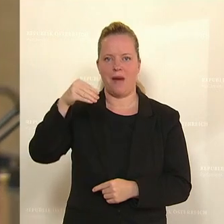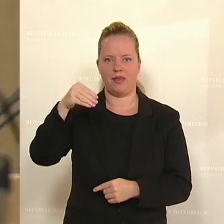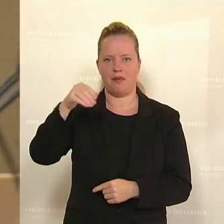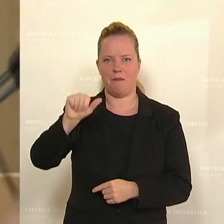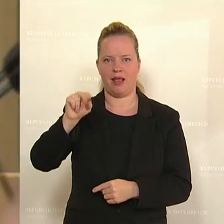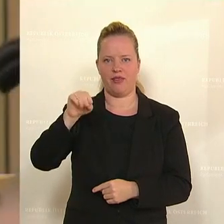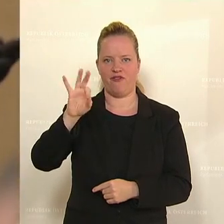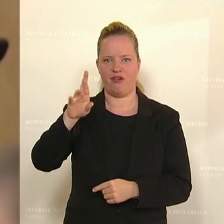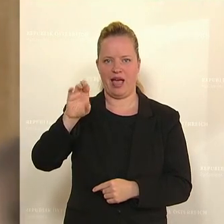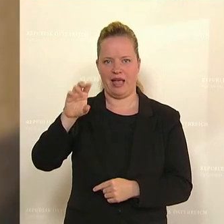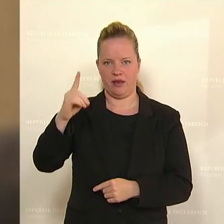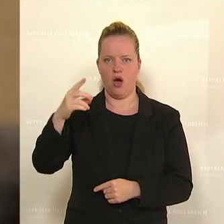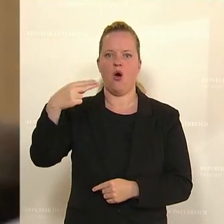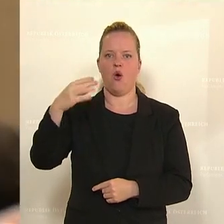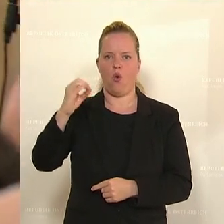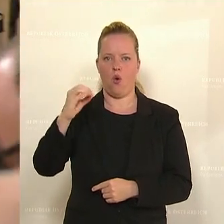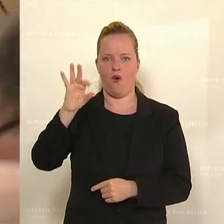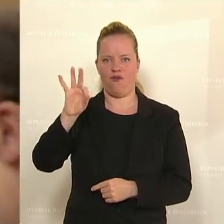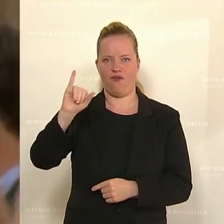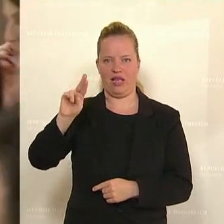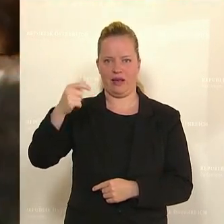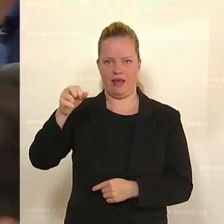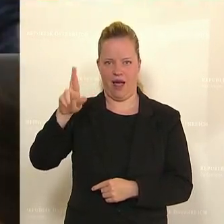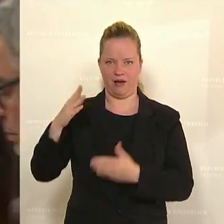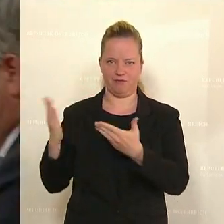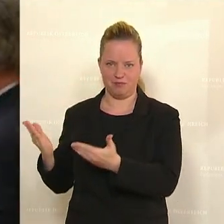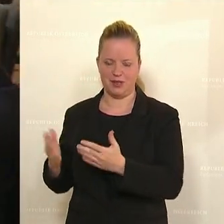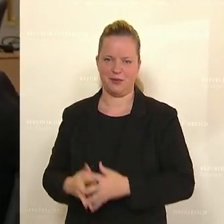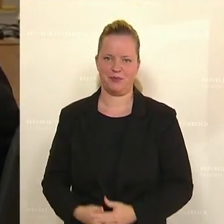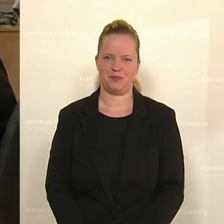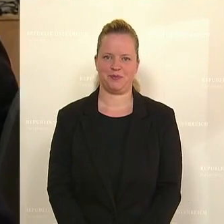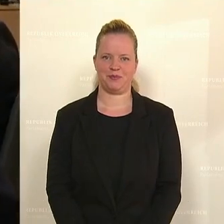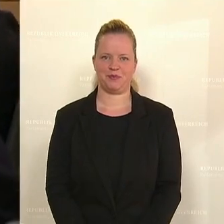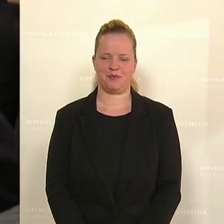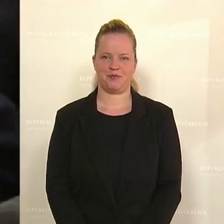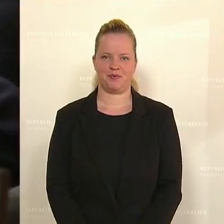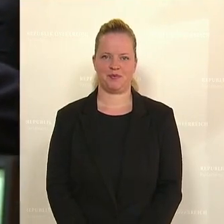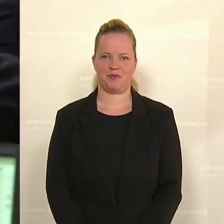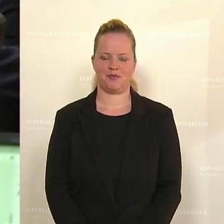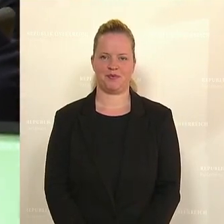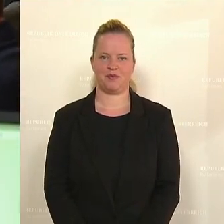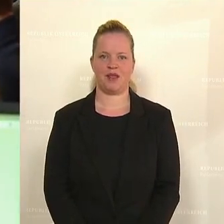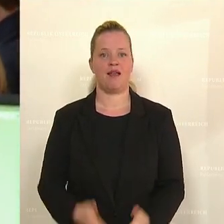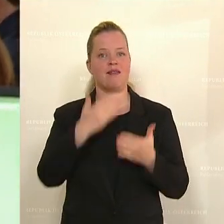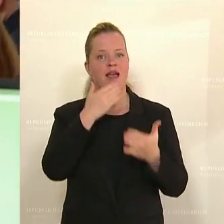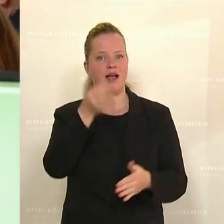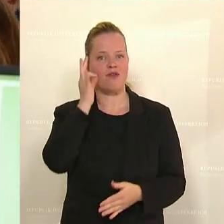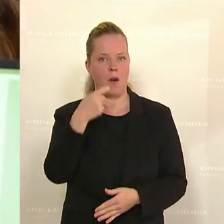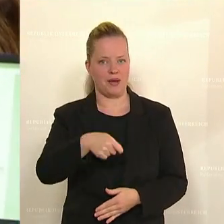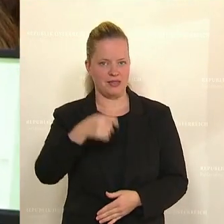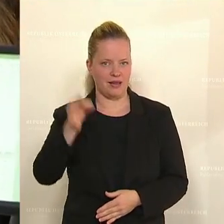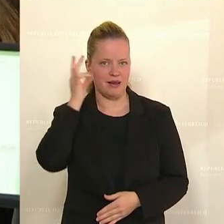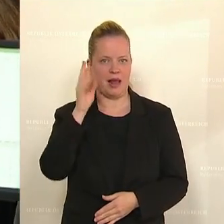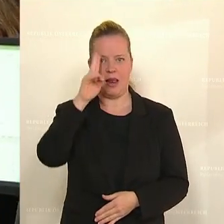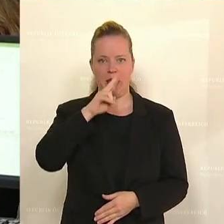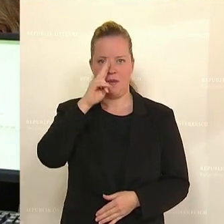Nächster Redner ist Manfred Hofinger von der ÖVP, er ist Gemeindesprecher, ein Niederösterreicher. Danke, Frau Präsidentin,